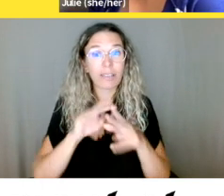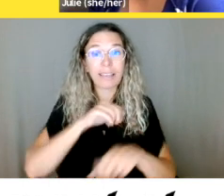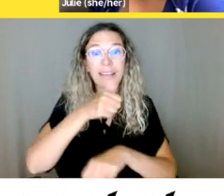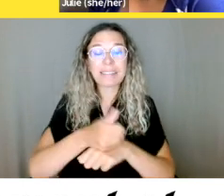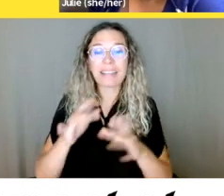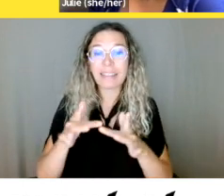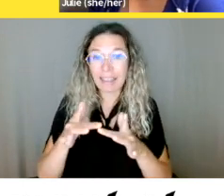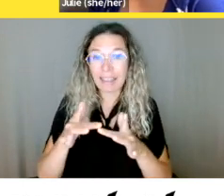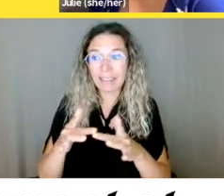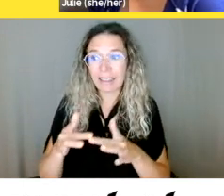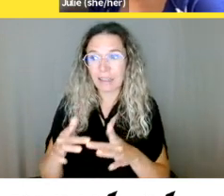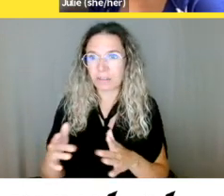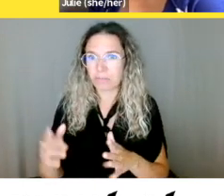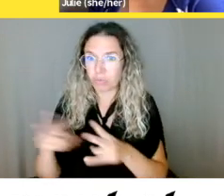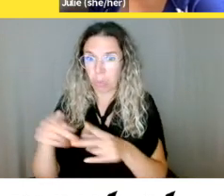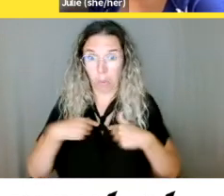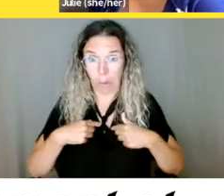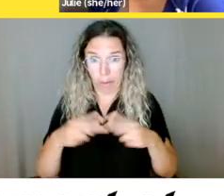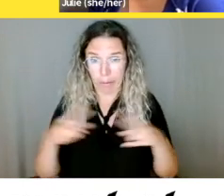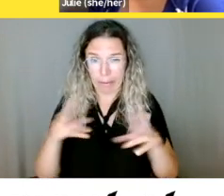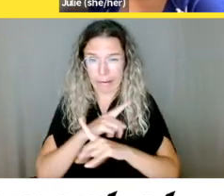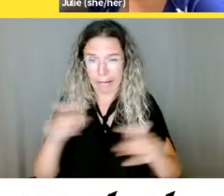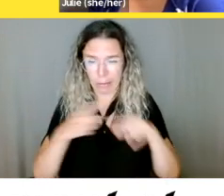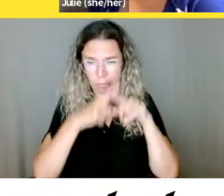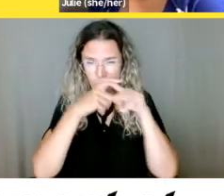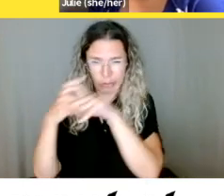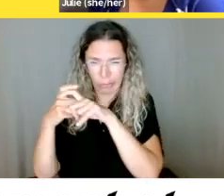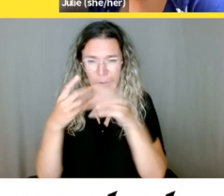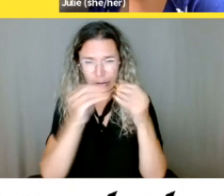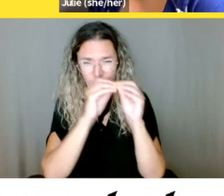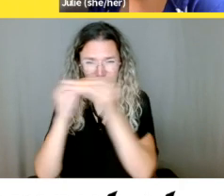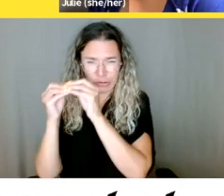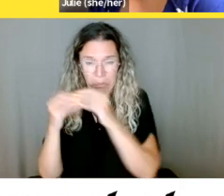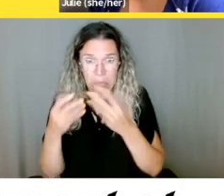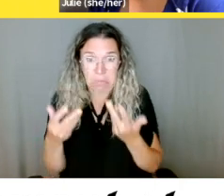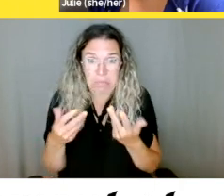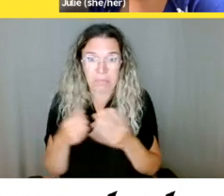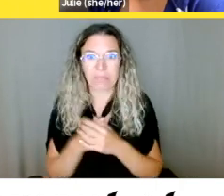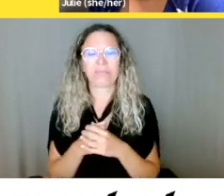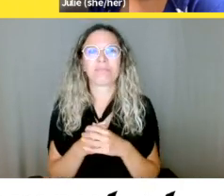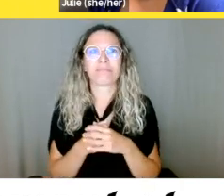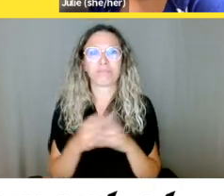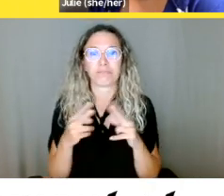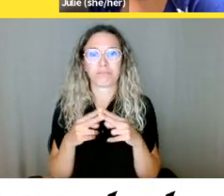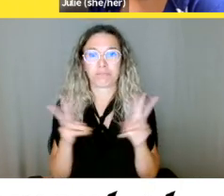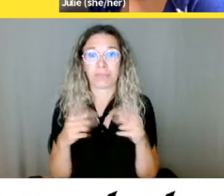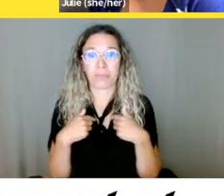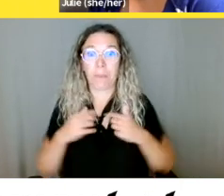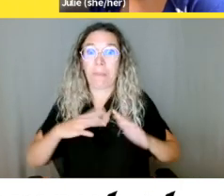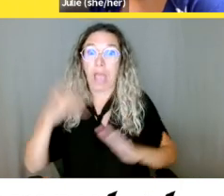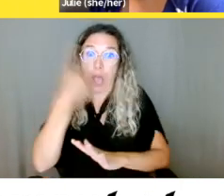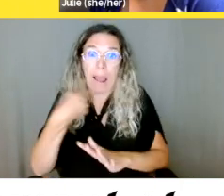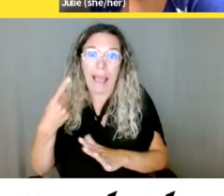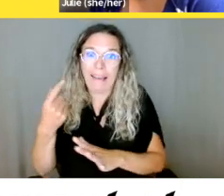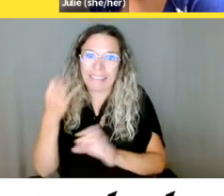et des numéros. Mais bon, ce standard impose différentes normes qui permettent à toute personne, incluant celle